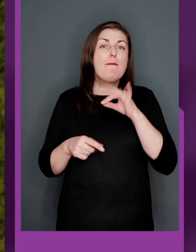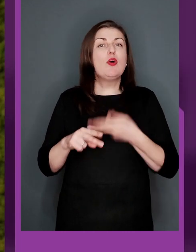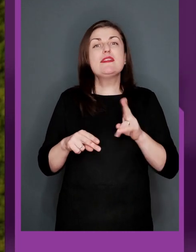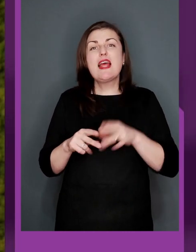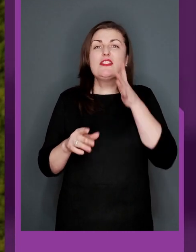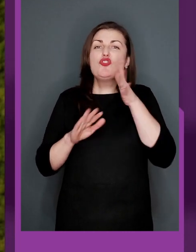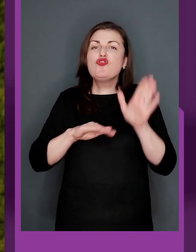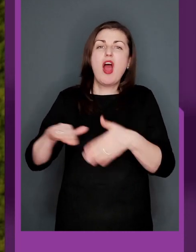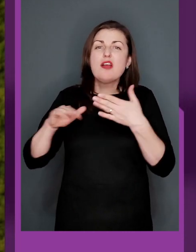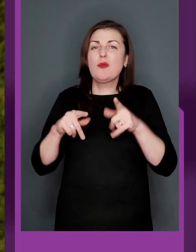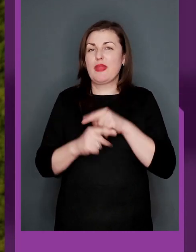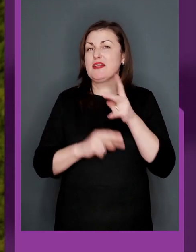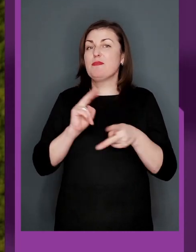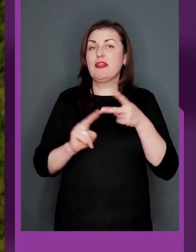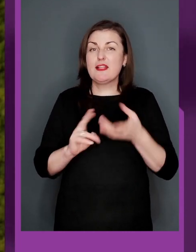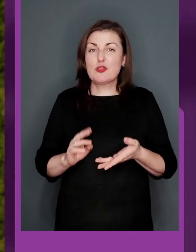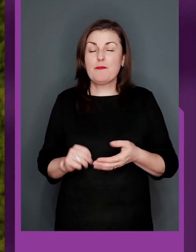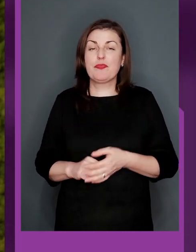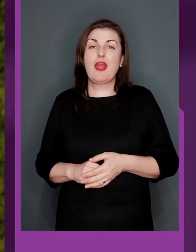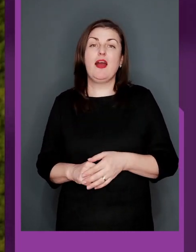або це з часом так змінилося?